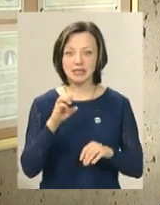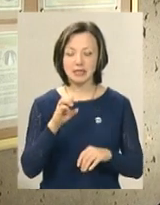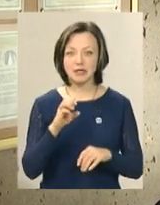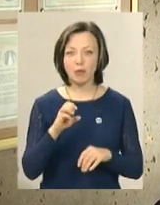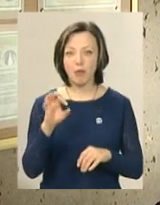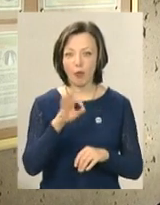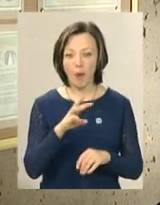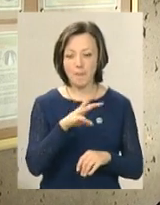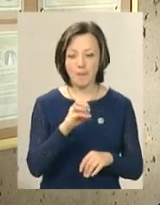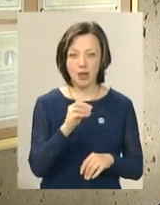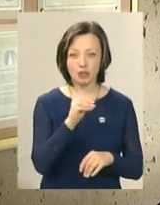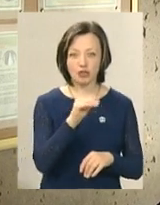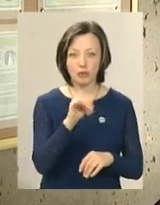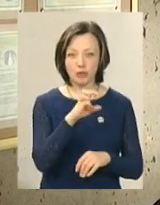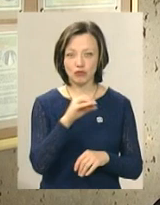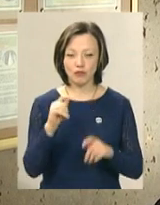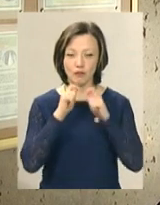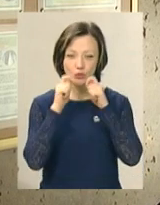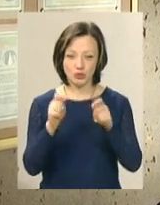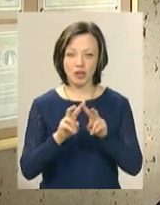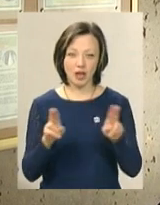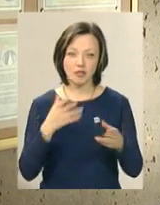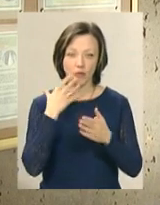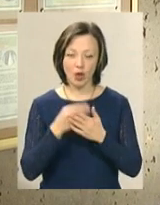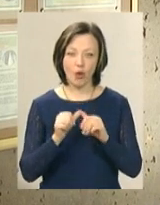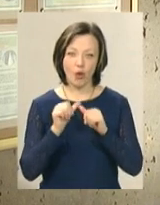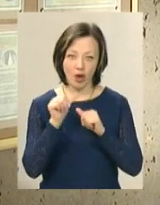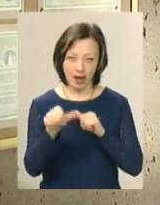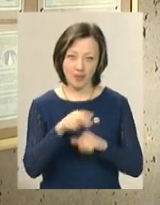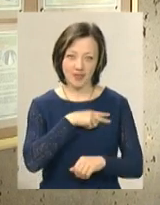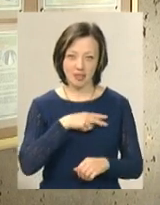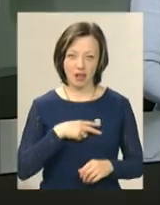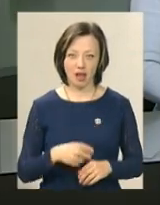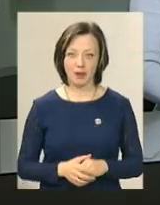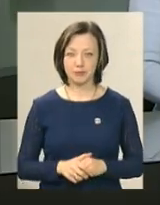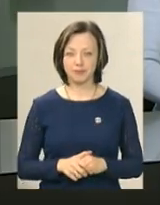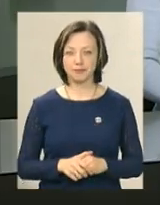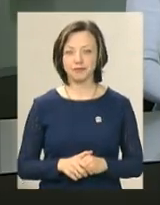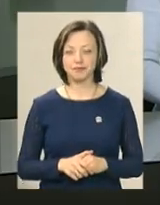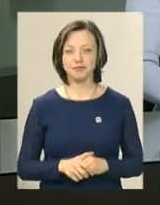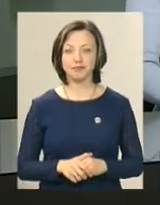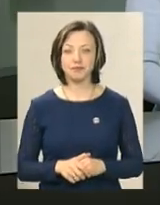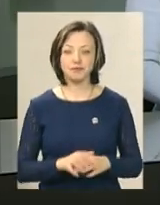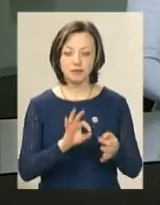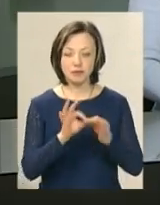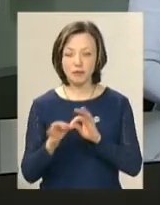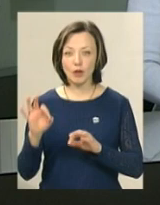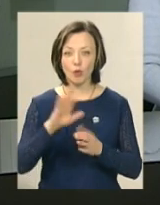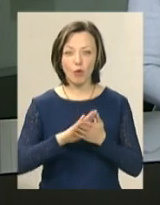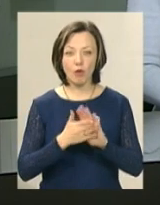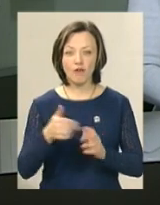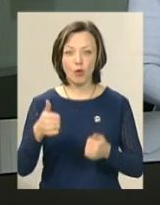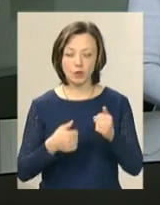Меджибіжську фортецю, ми і вручимо як свої окремі відзнаки. Докладніше про умови